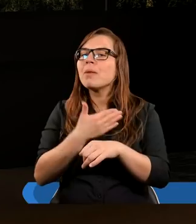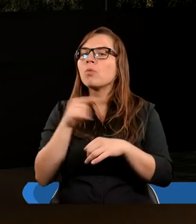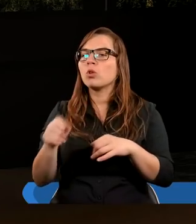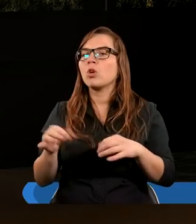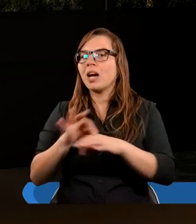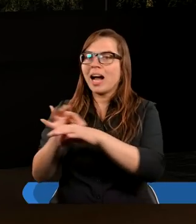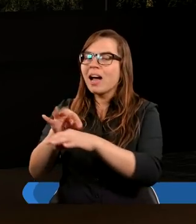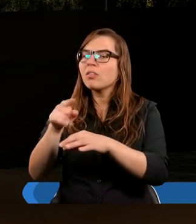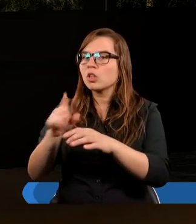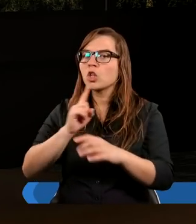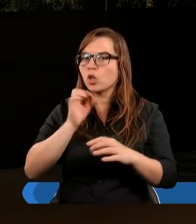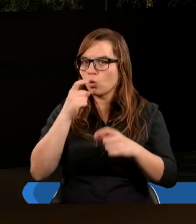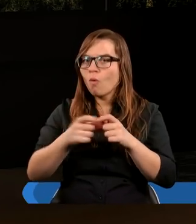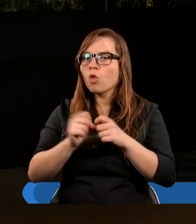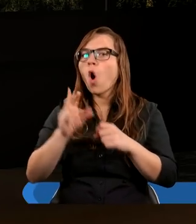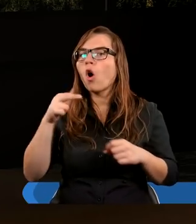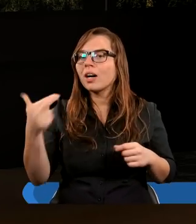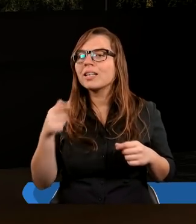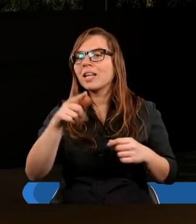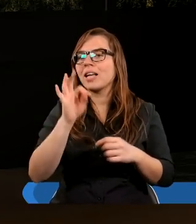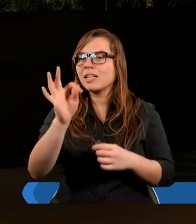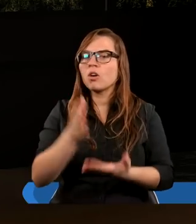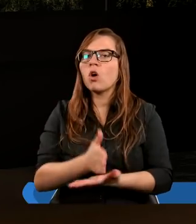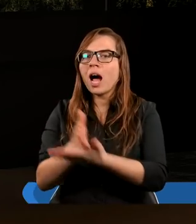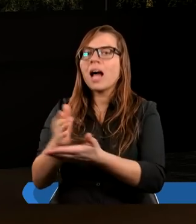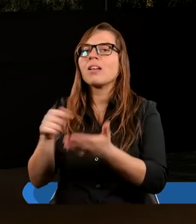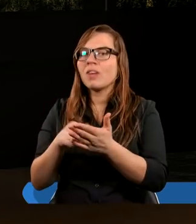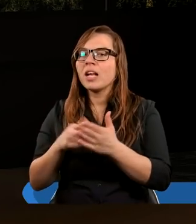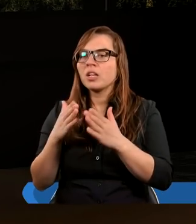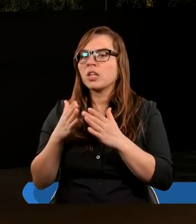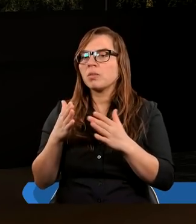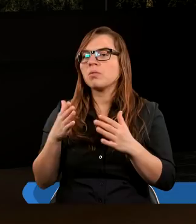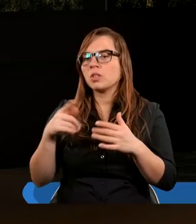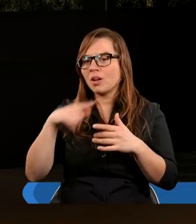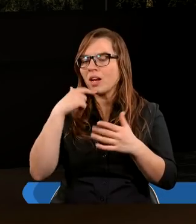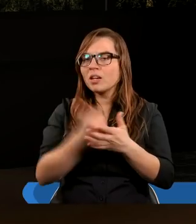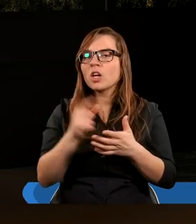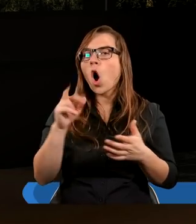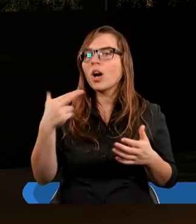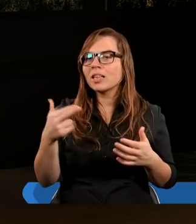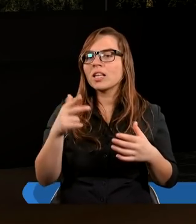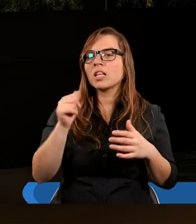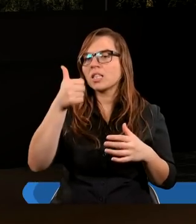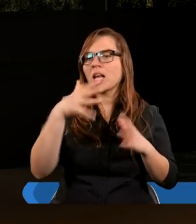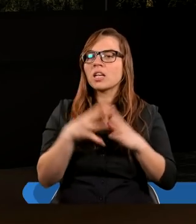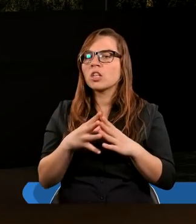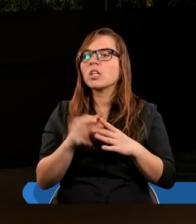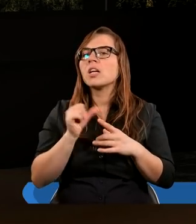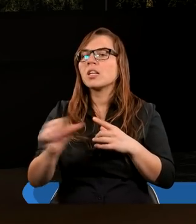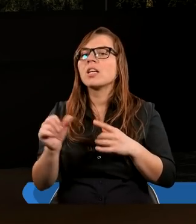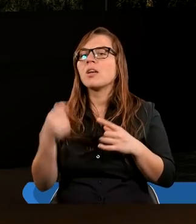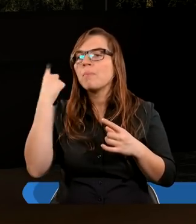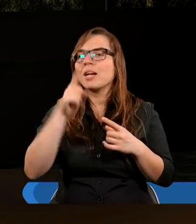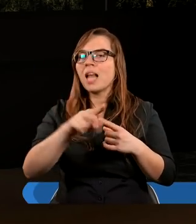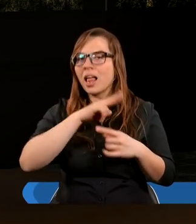kierował słowa do Koryntian, to ta jego rada właśnie z pierwszego listu do Koryntian 1, 10 jest